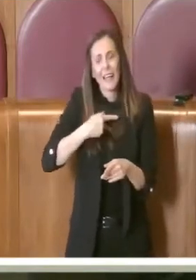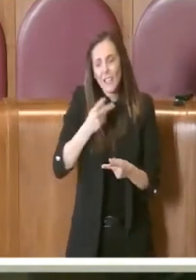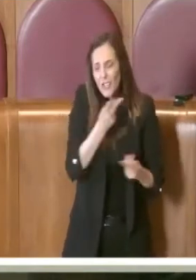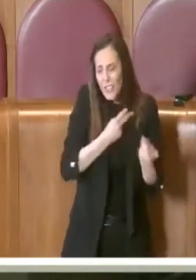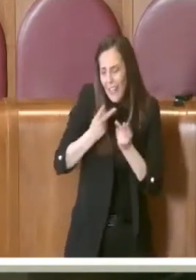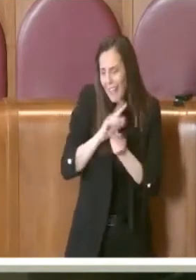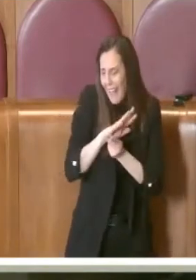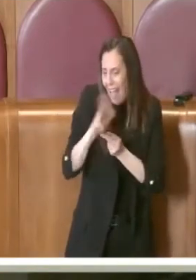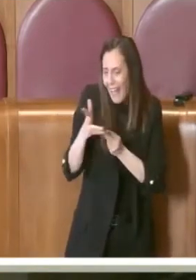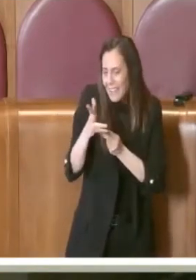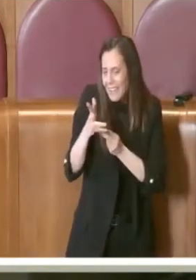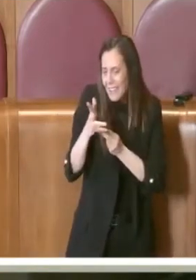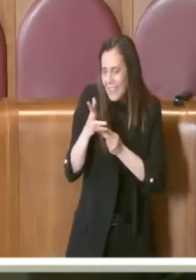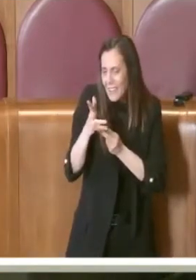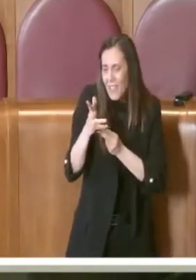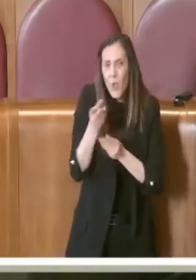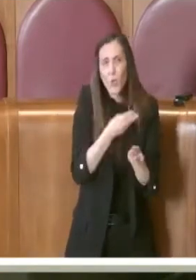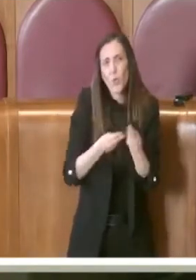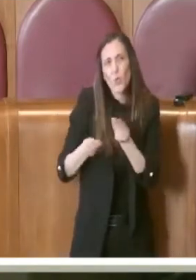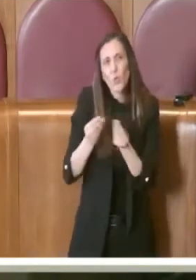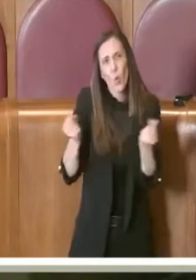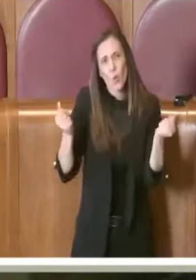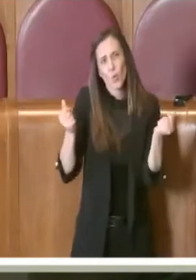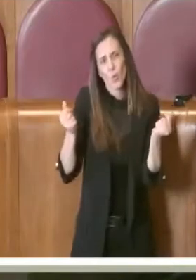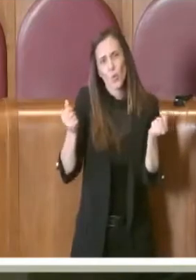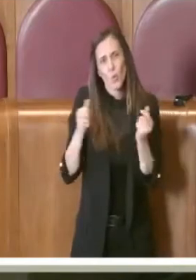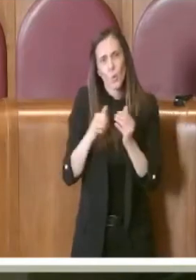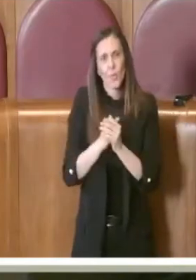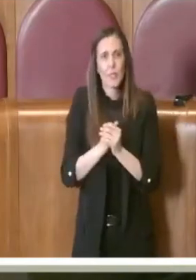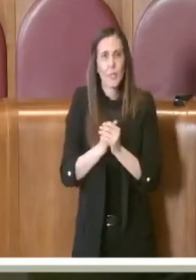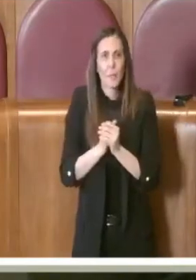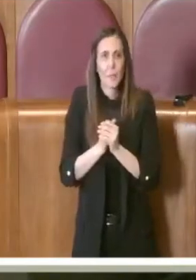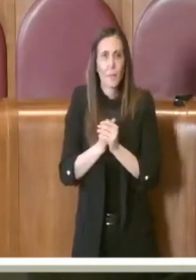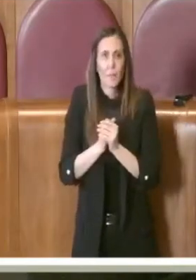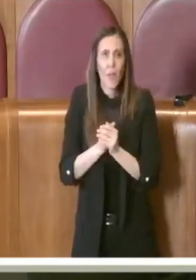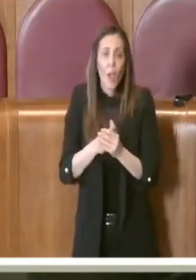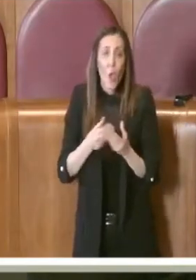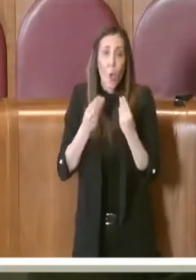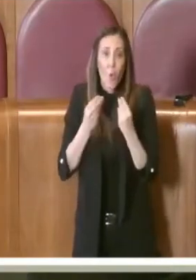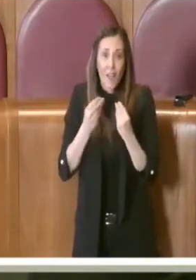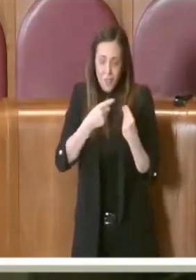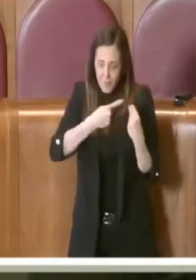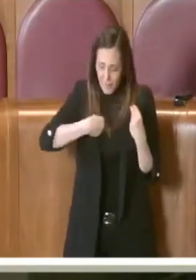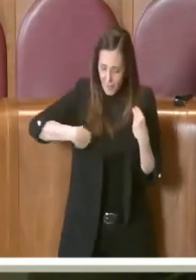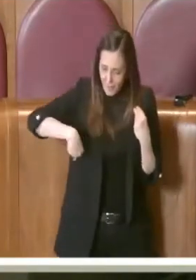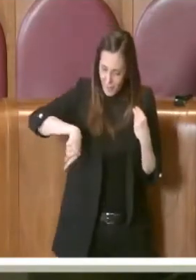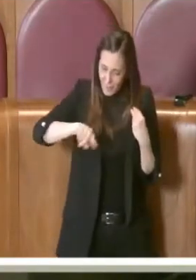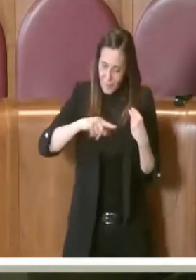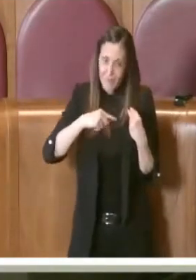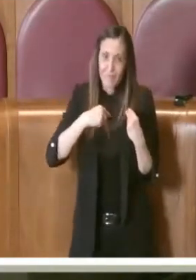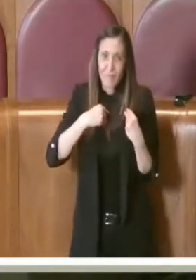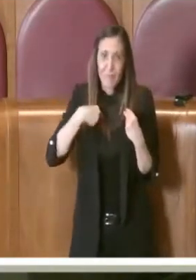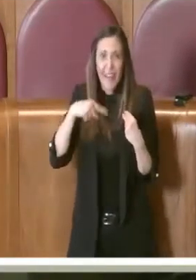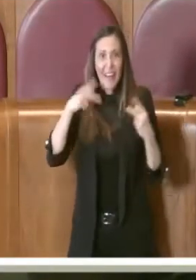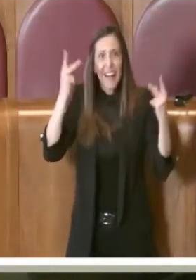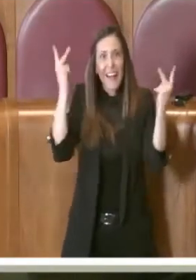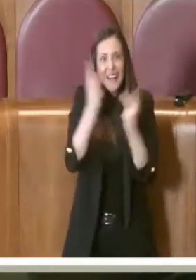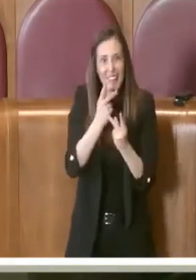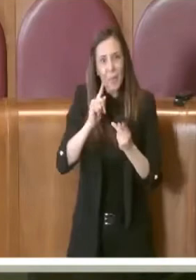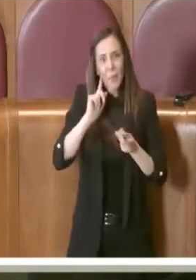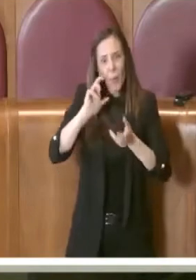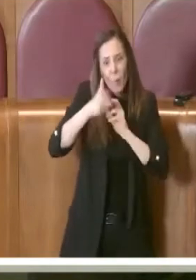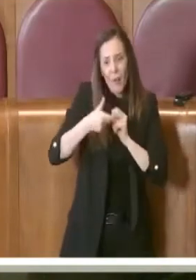Non è tollerabile quando stiamo dicendo per realtà ben più complesse ai